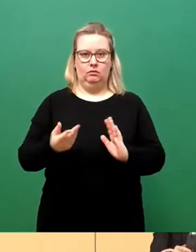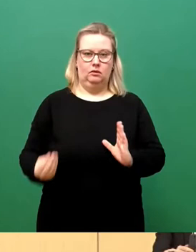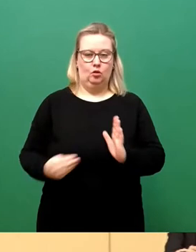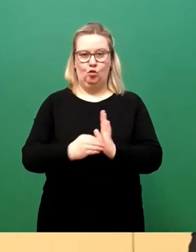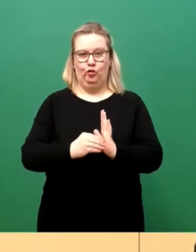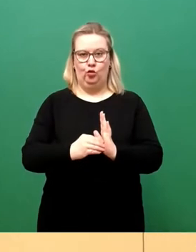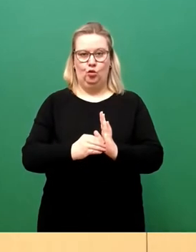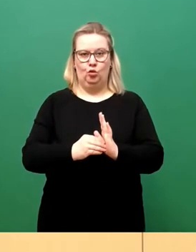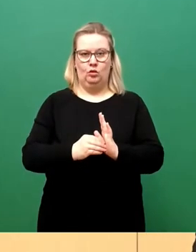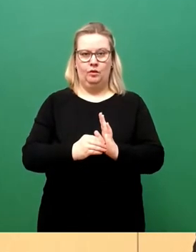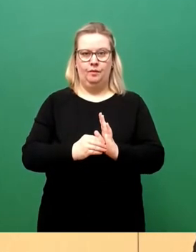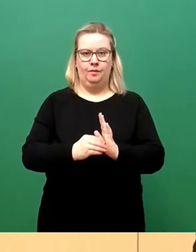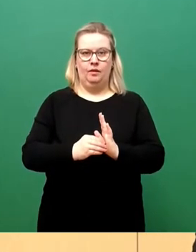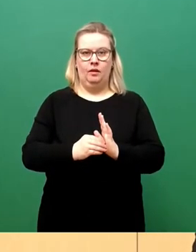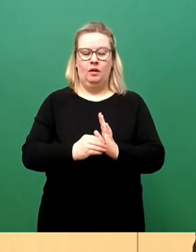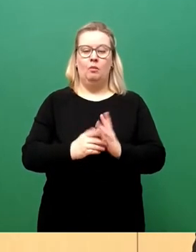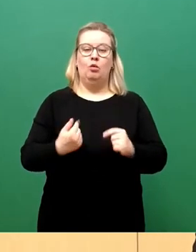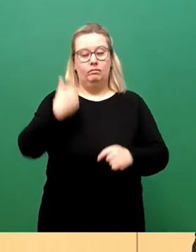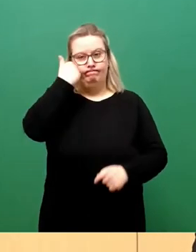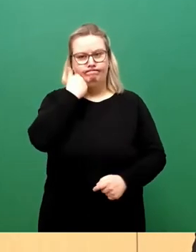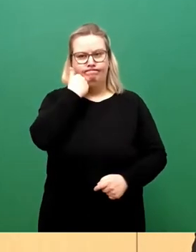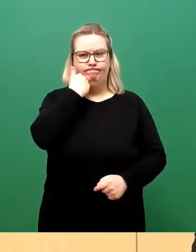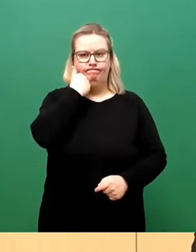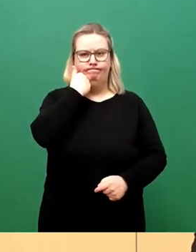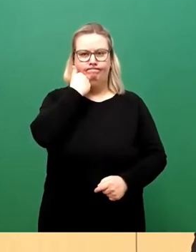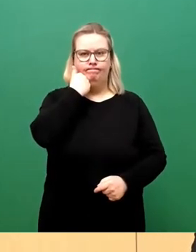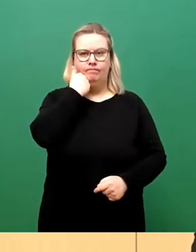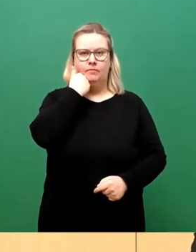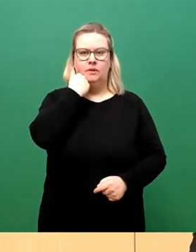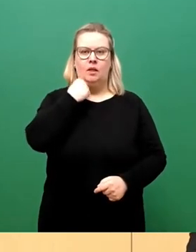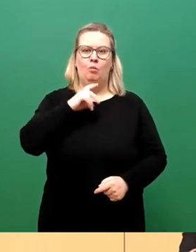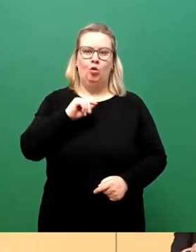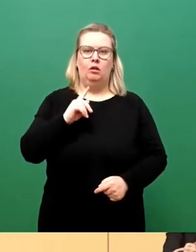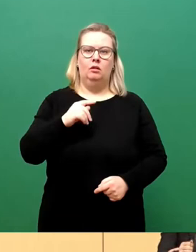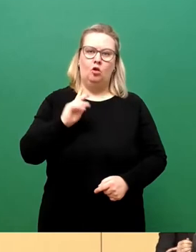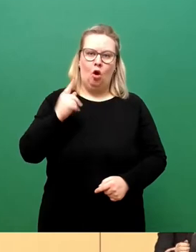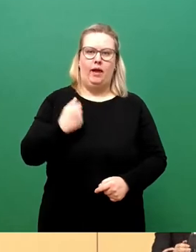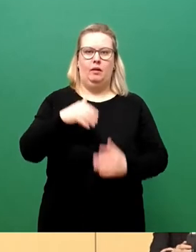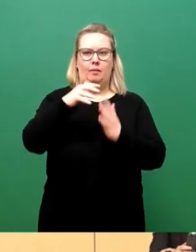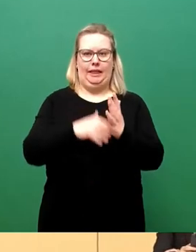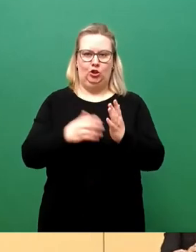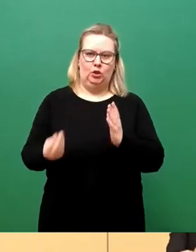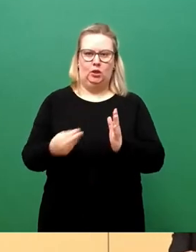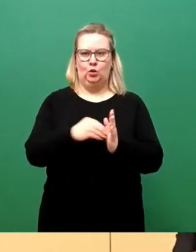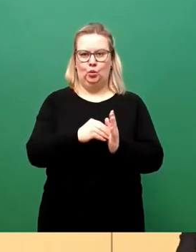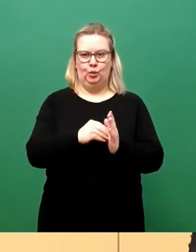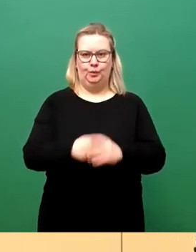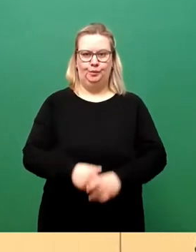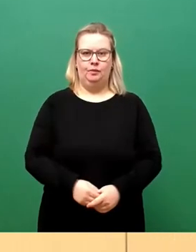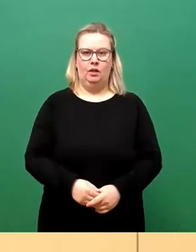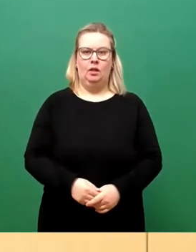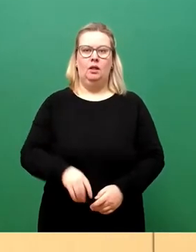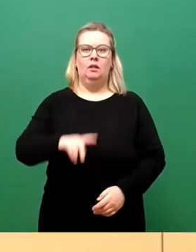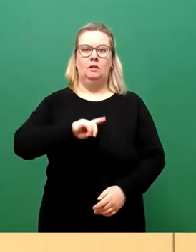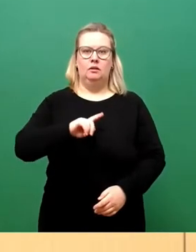Verehrte Stadträder und Stadträte, gestatten Sie mir in aller gebotenen Kürze einen weiteren Bericht abzugeben. Ich habe die Sitzung des